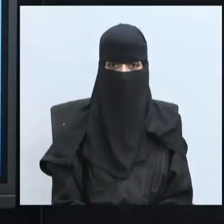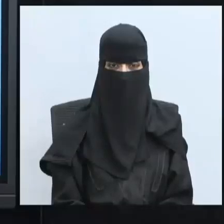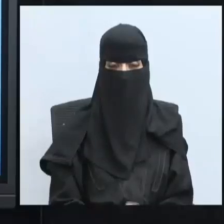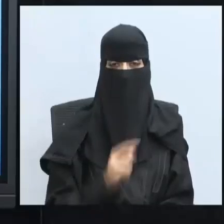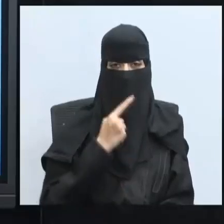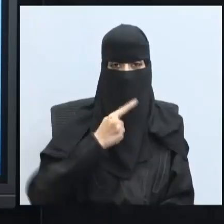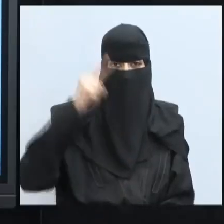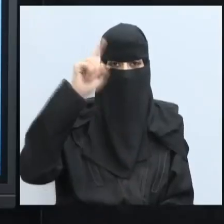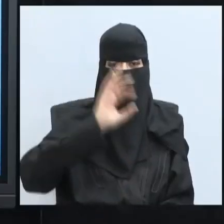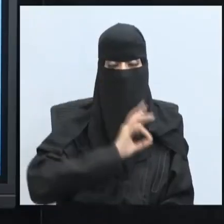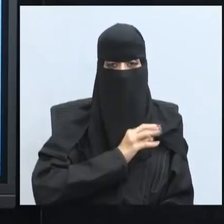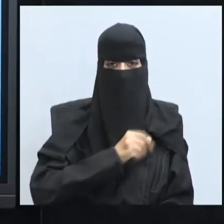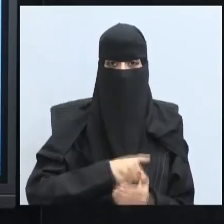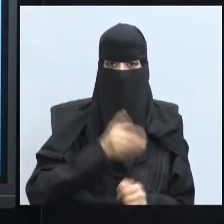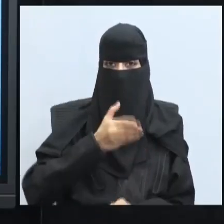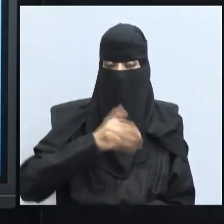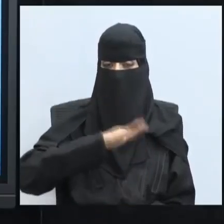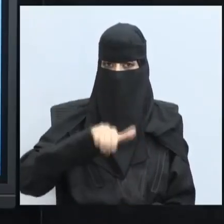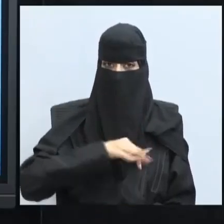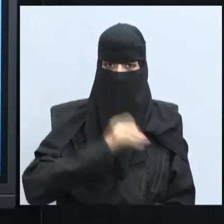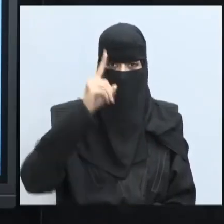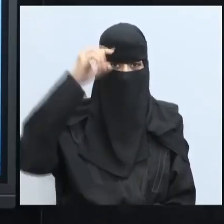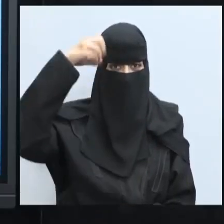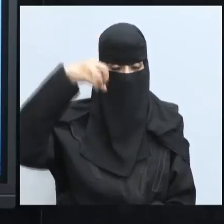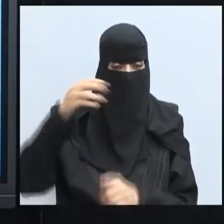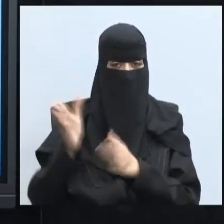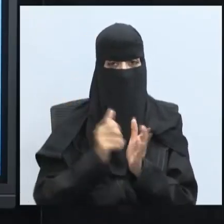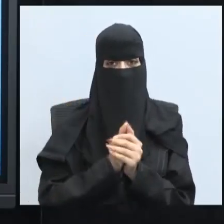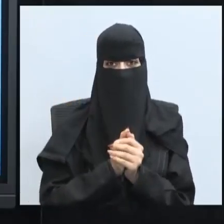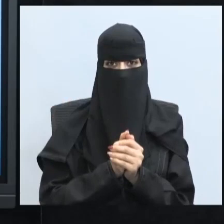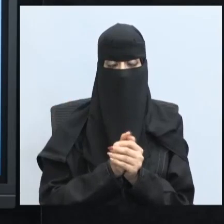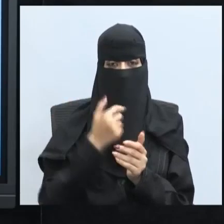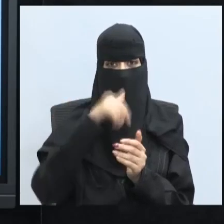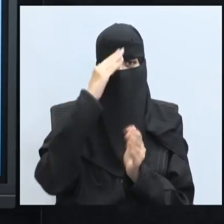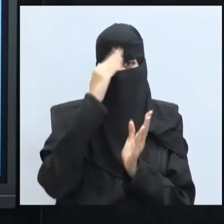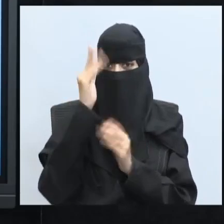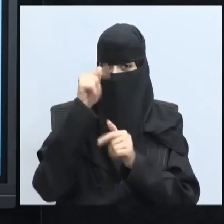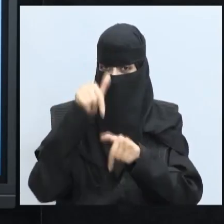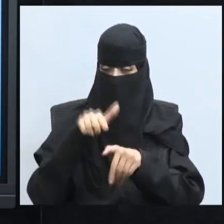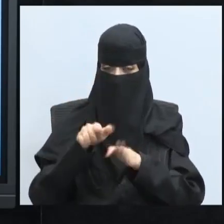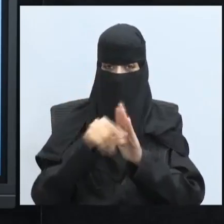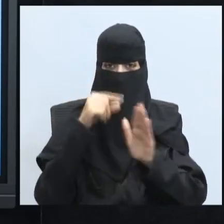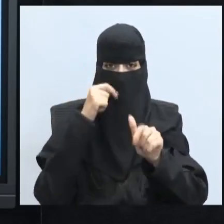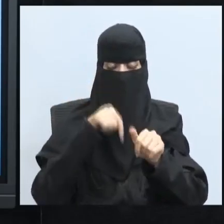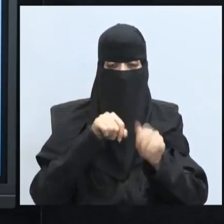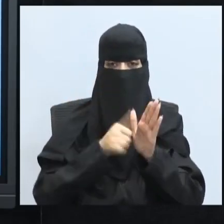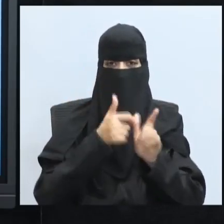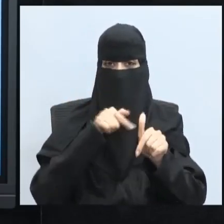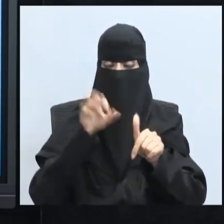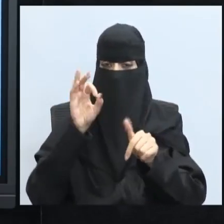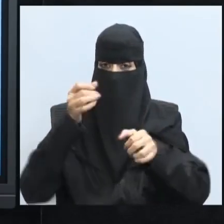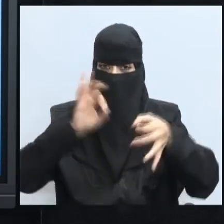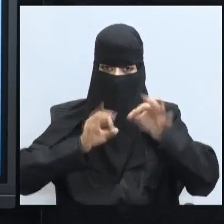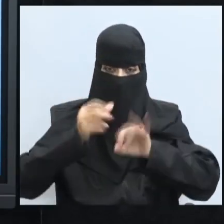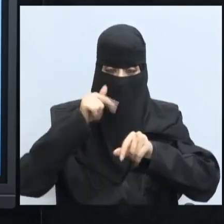بسم الله الرحمن الرحيم السلام عليكم ورحمة الله وبركاته أهلاً وسهلاً بكم في درس جديد من دروس